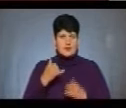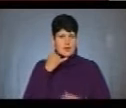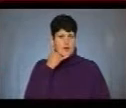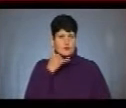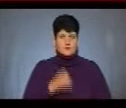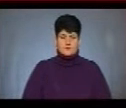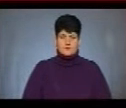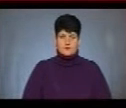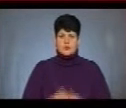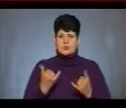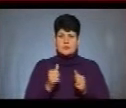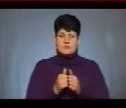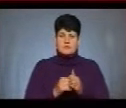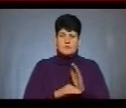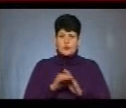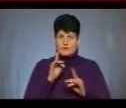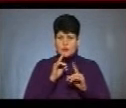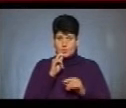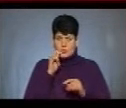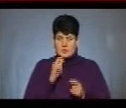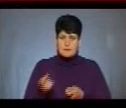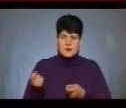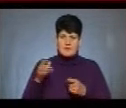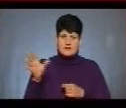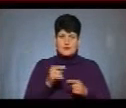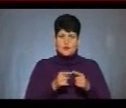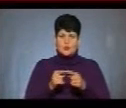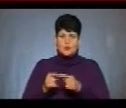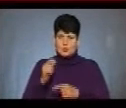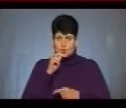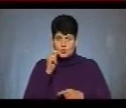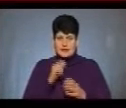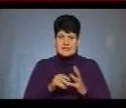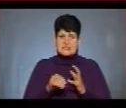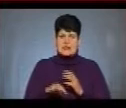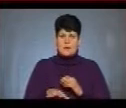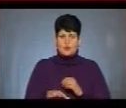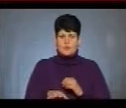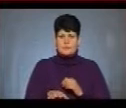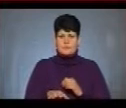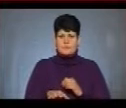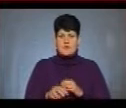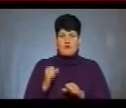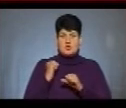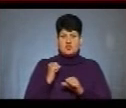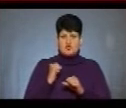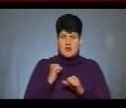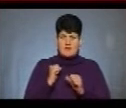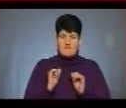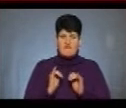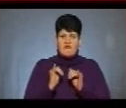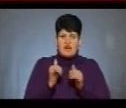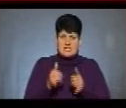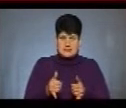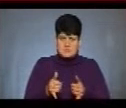Сьогодні під Верховну Раду в обід привезли з всіх куточків України землю, в мішках, висипали